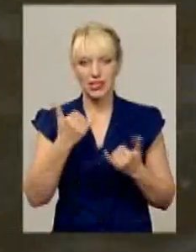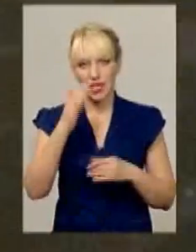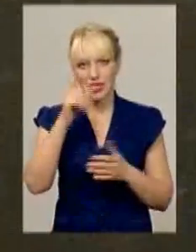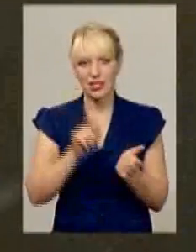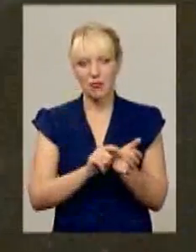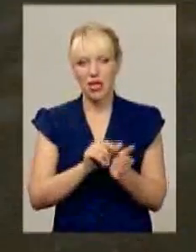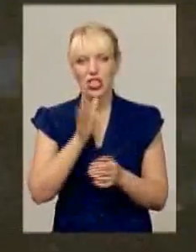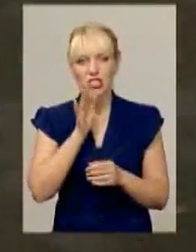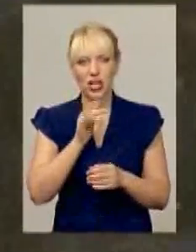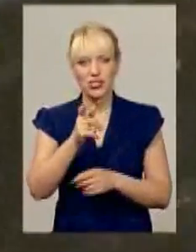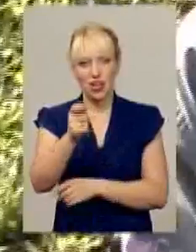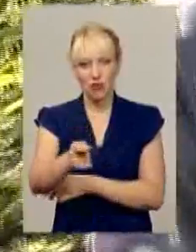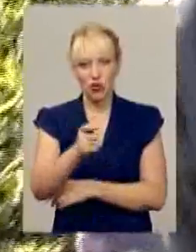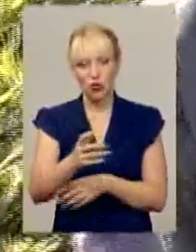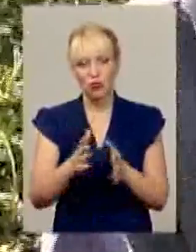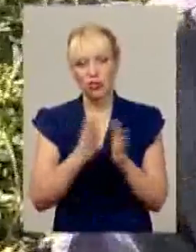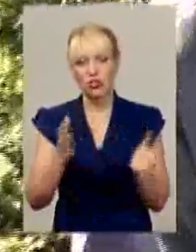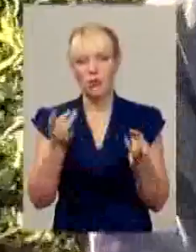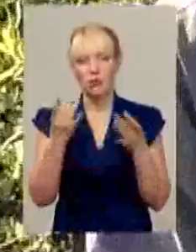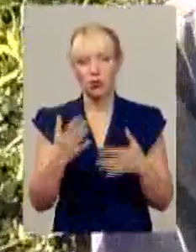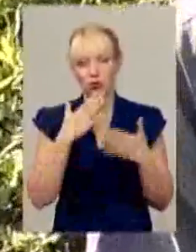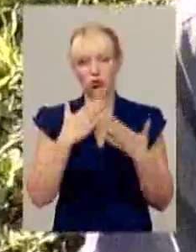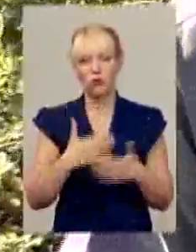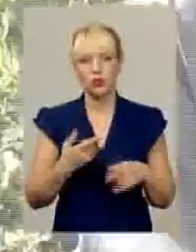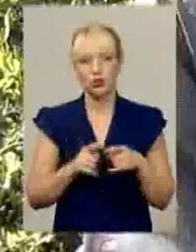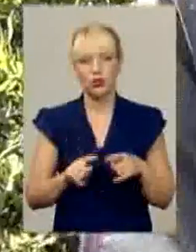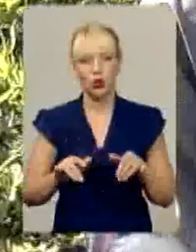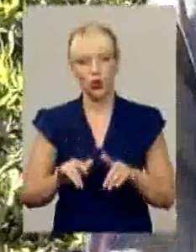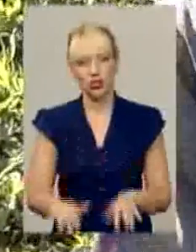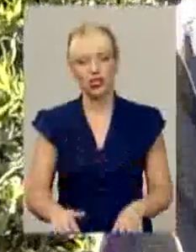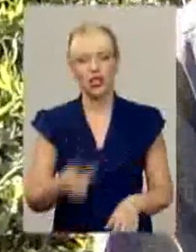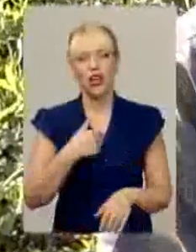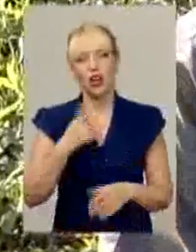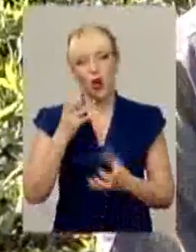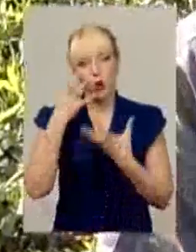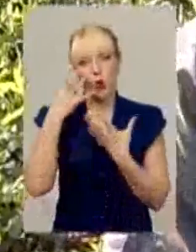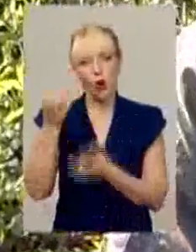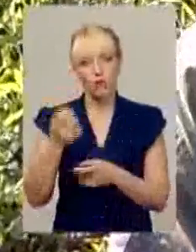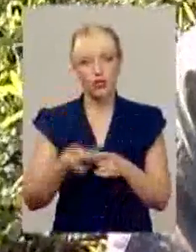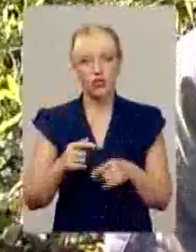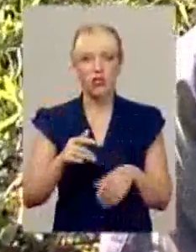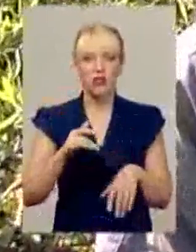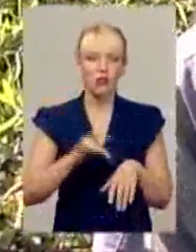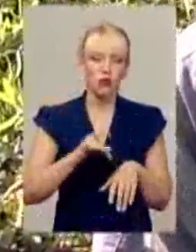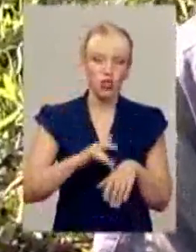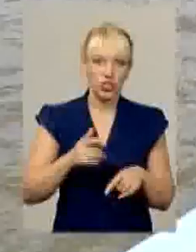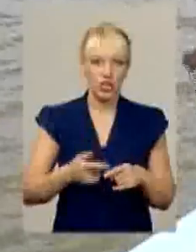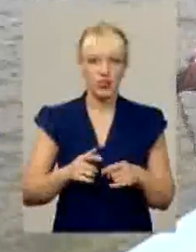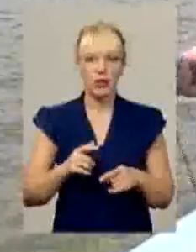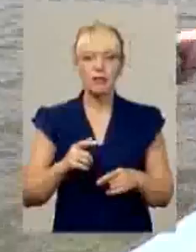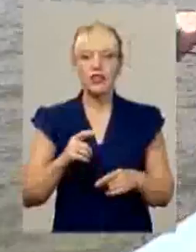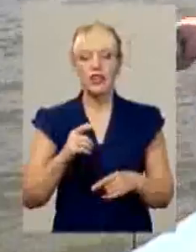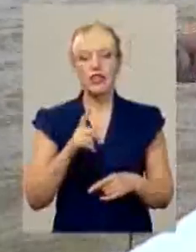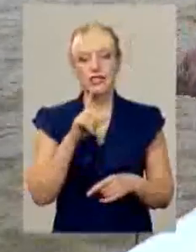побути біля водойми значно більше. Просто і любитель цього діла, так все. Як хобіка, як це ввеличення, будемо так казати.